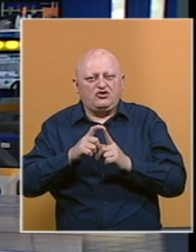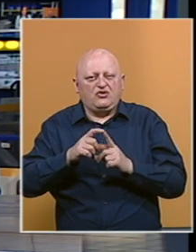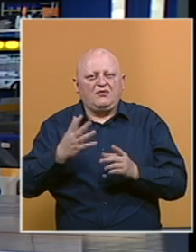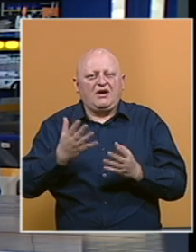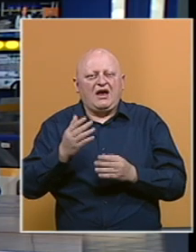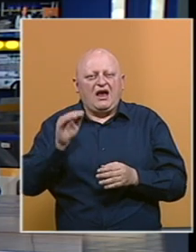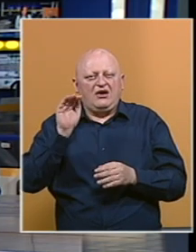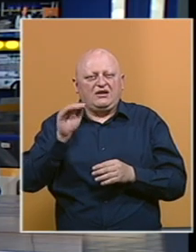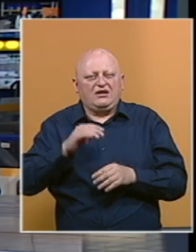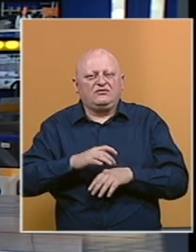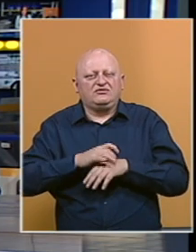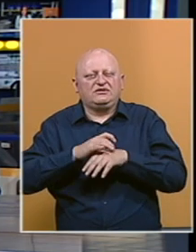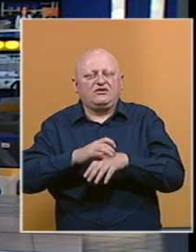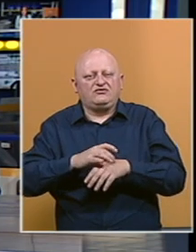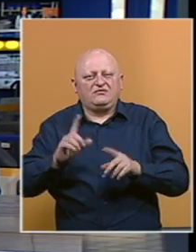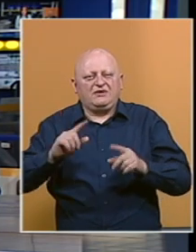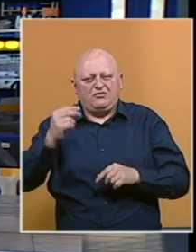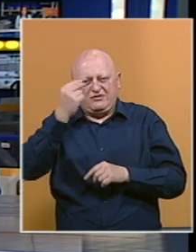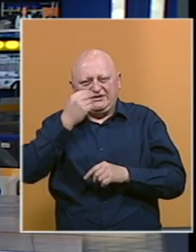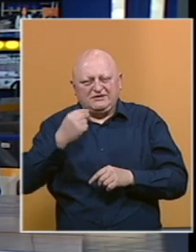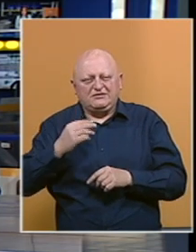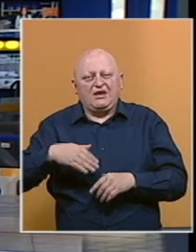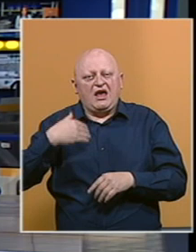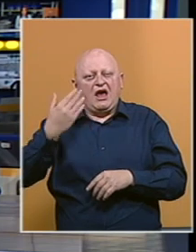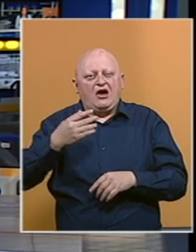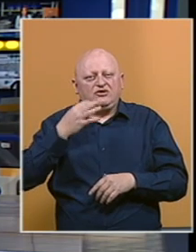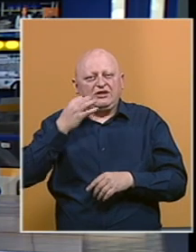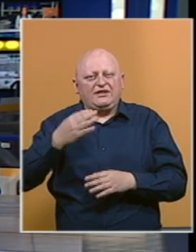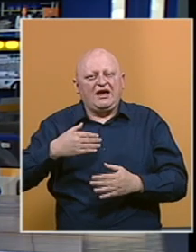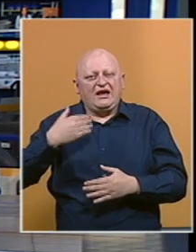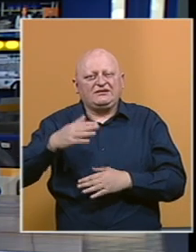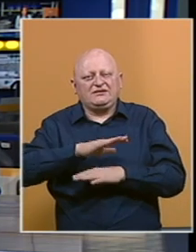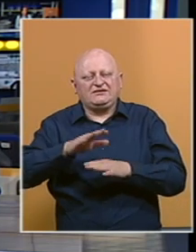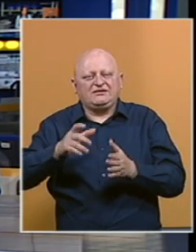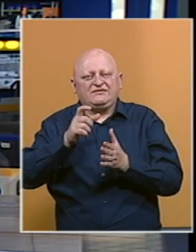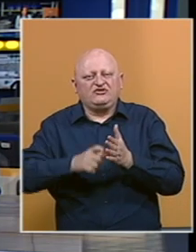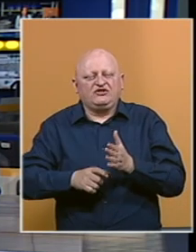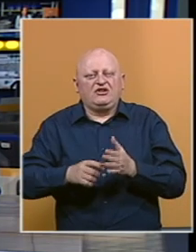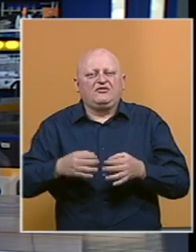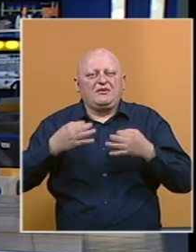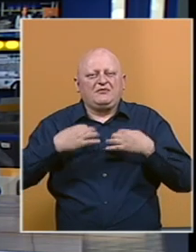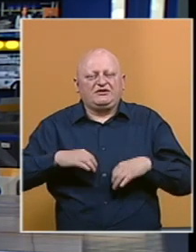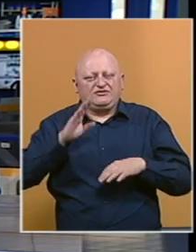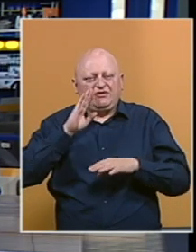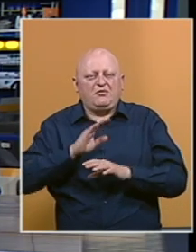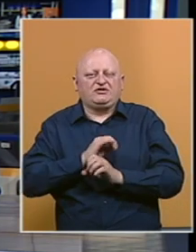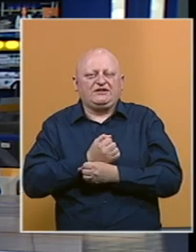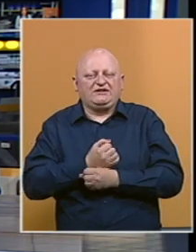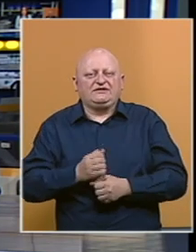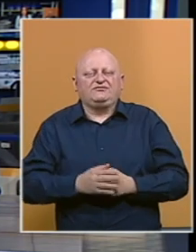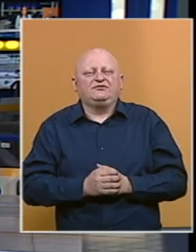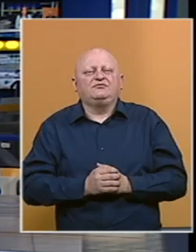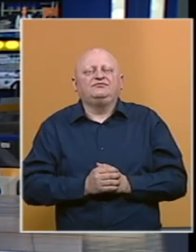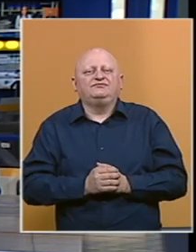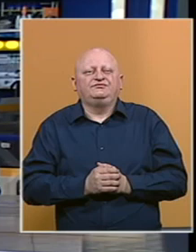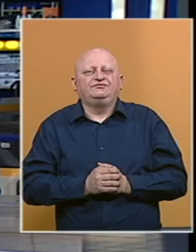Dodikom i, kako je najavljeno, rukovodstvom Republike Srpske, pa tek onda dan kasnije sa svim članovima predsjedništva BiH.